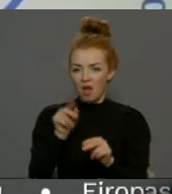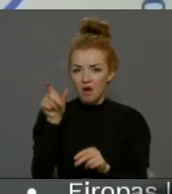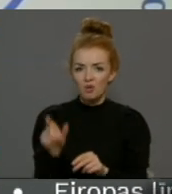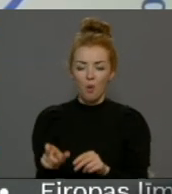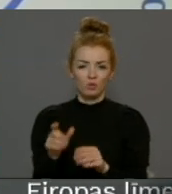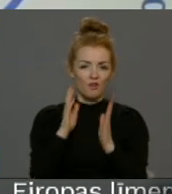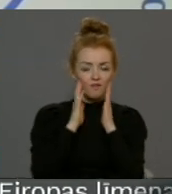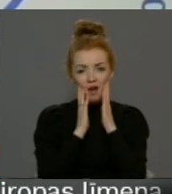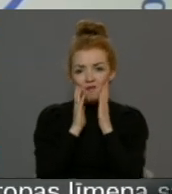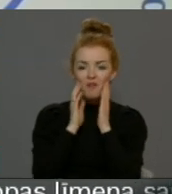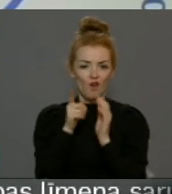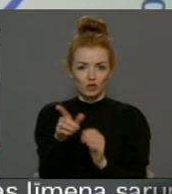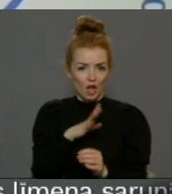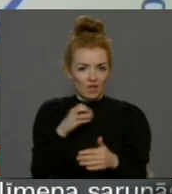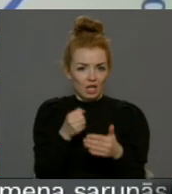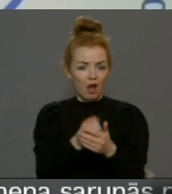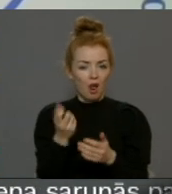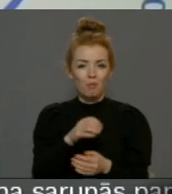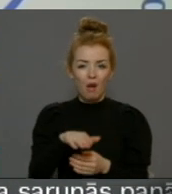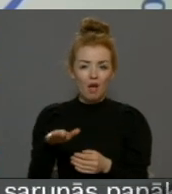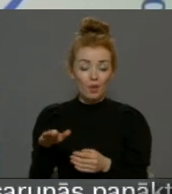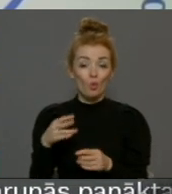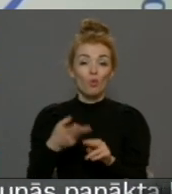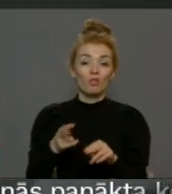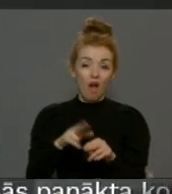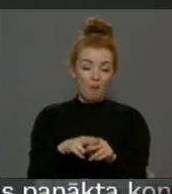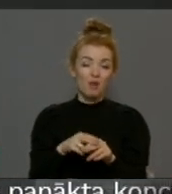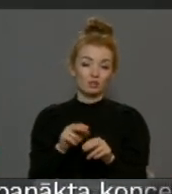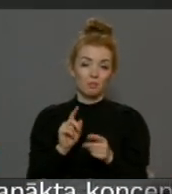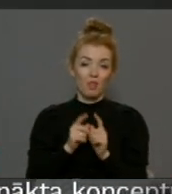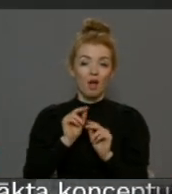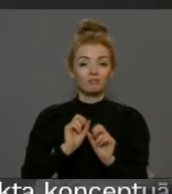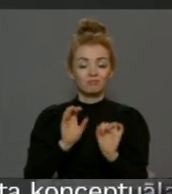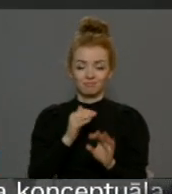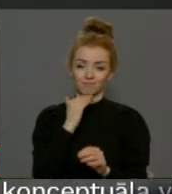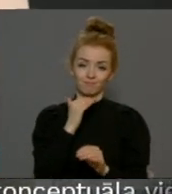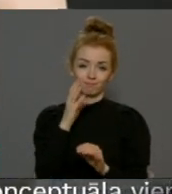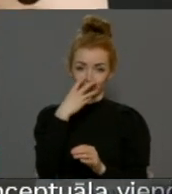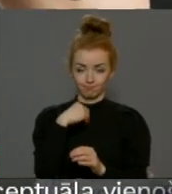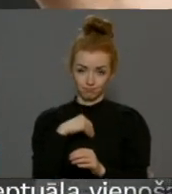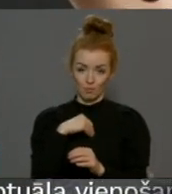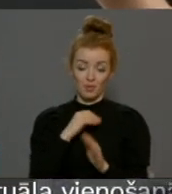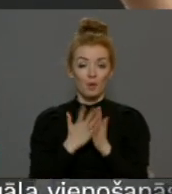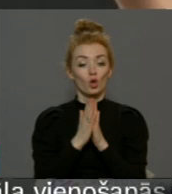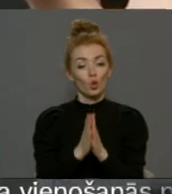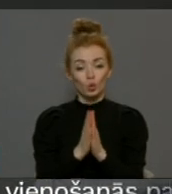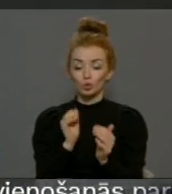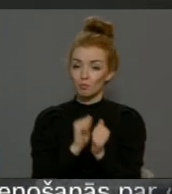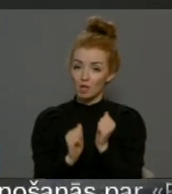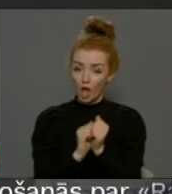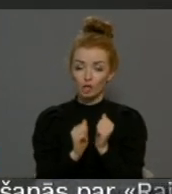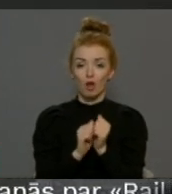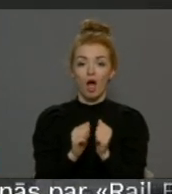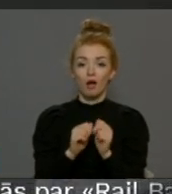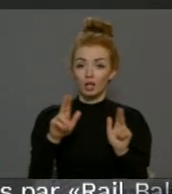profesijas pārtāves netiek galā, ja pats, un tā varētu turpināt. Skolotāji gan tiek aicināti biežāk tieši saistis stundās